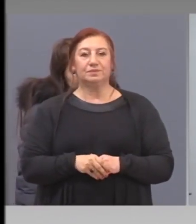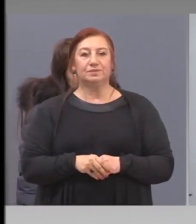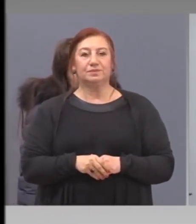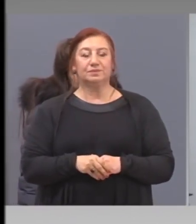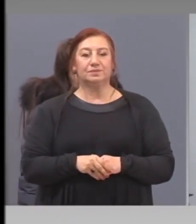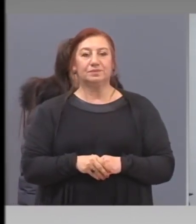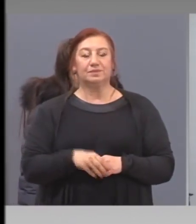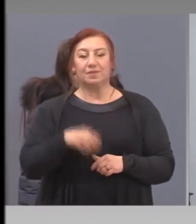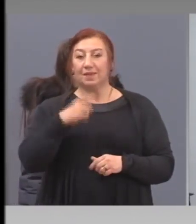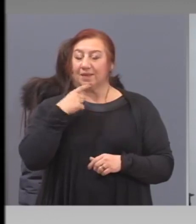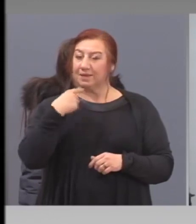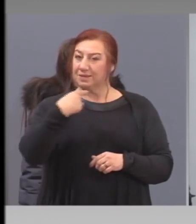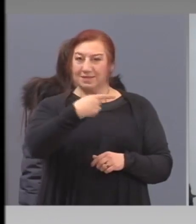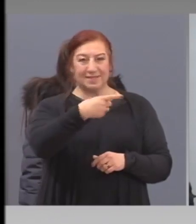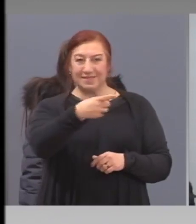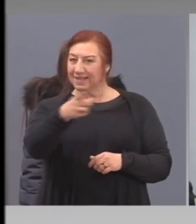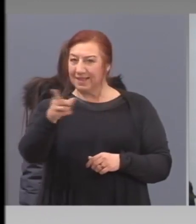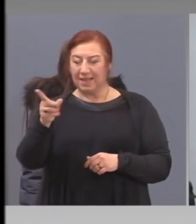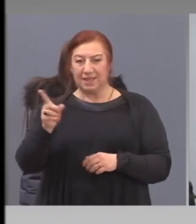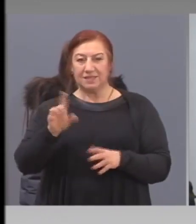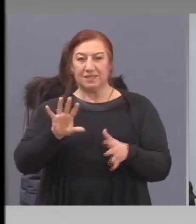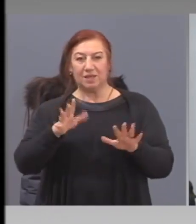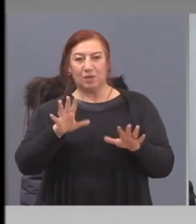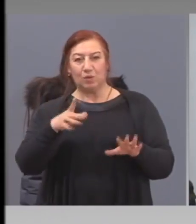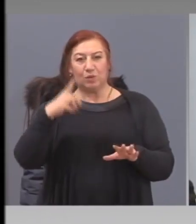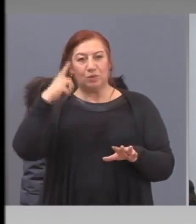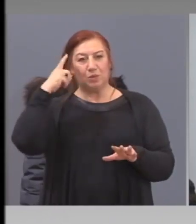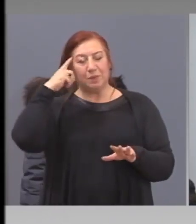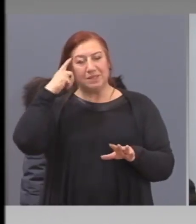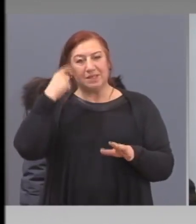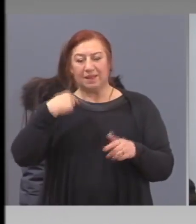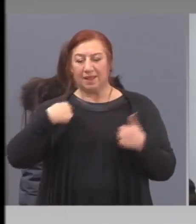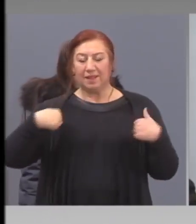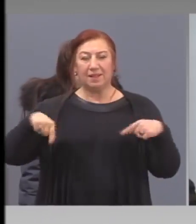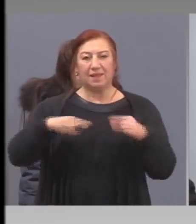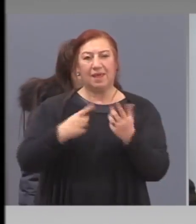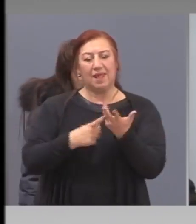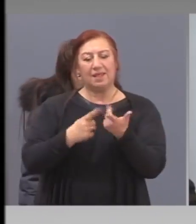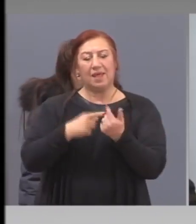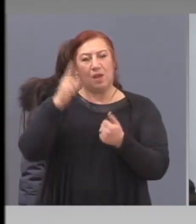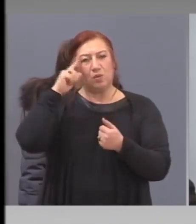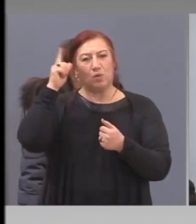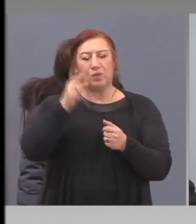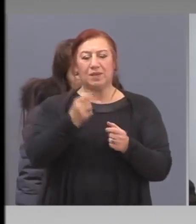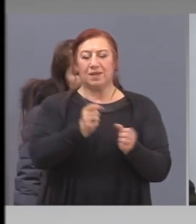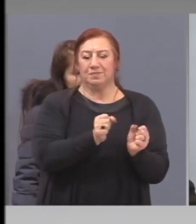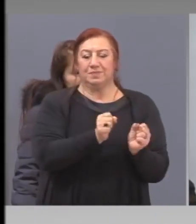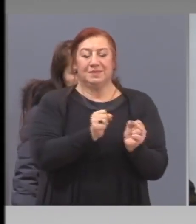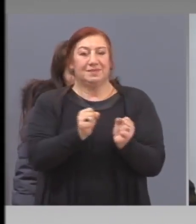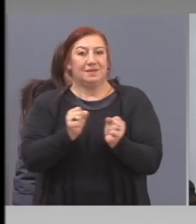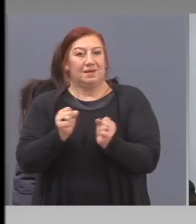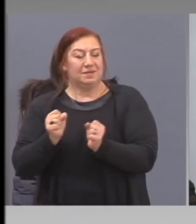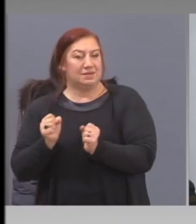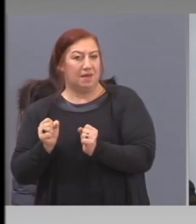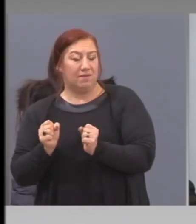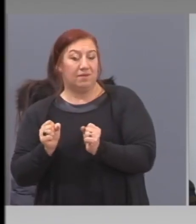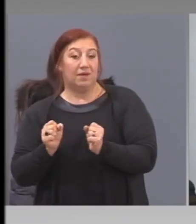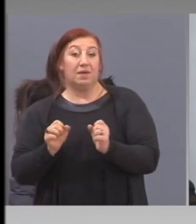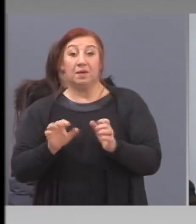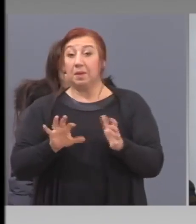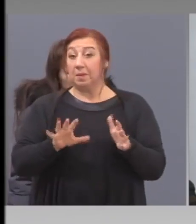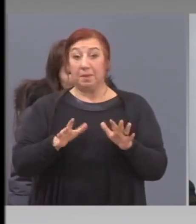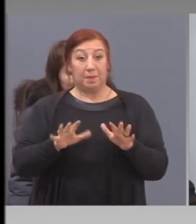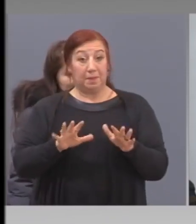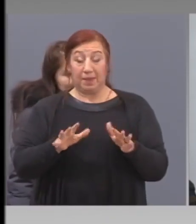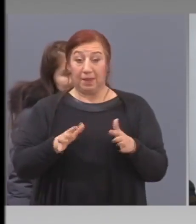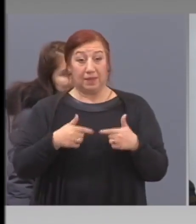За тези, които считат, че с няколко дни сме закъснели, макар, че нашите